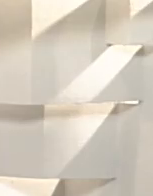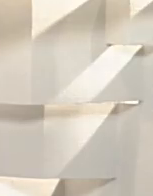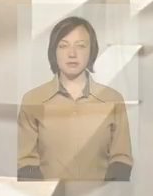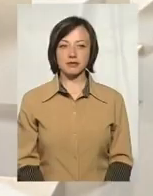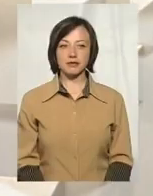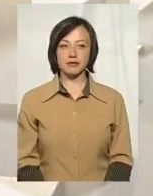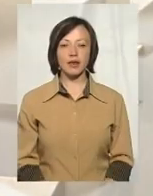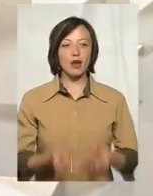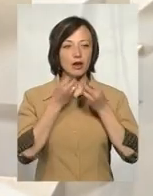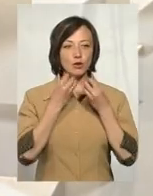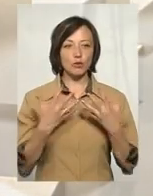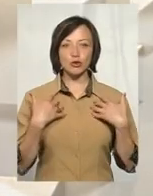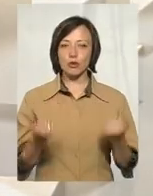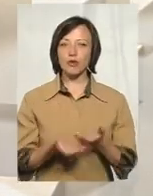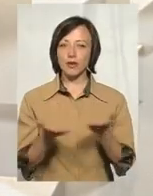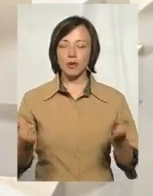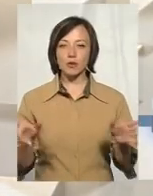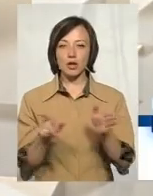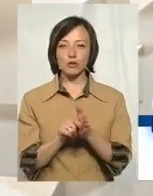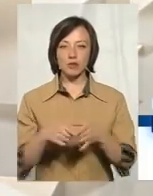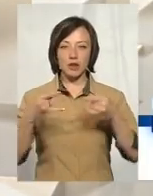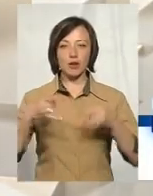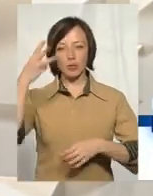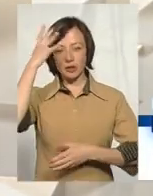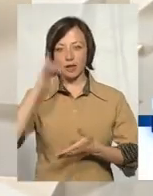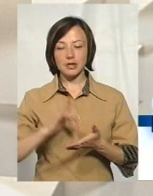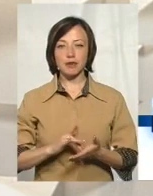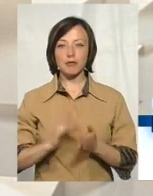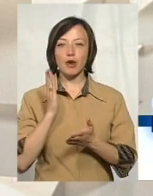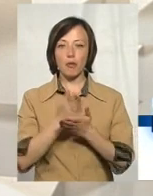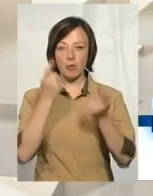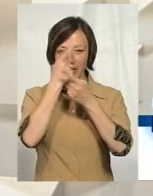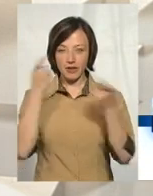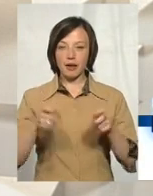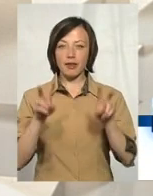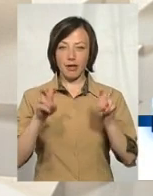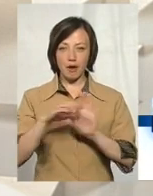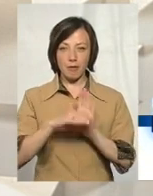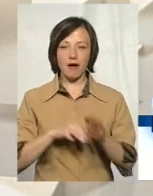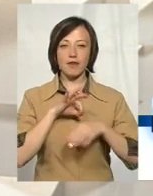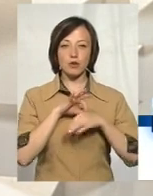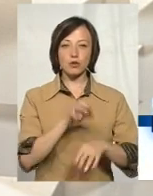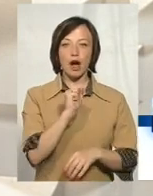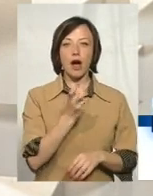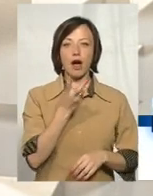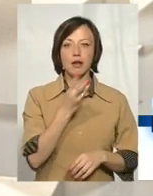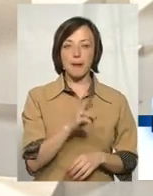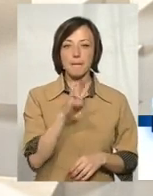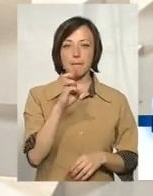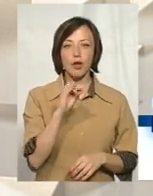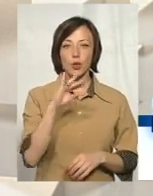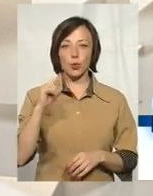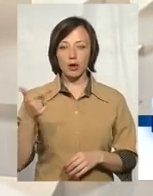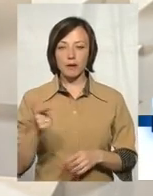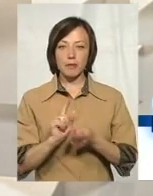Доброго здоров'я всім, хто у цій порі разом із телеканалом Поділя Центр. На часі в прямому ефірі тема. Я Анна Бендюк, переклад на жестову мову Ольга